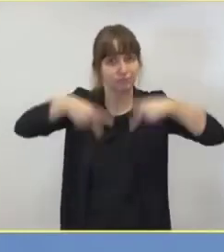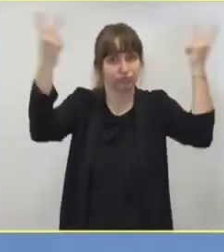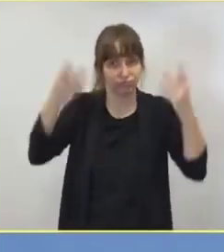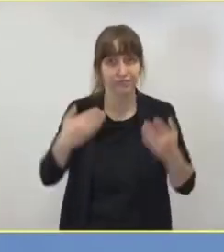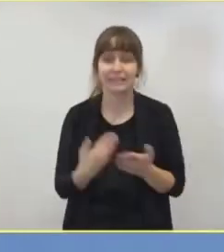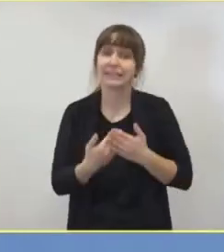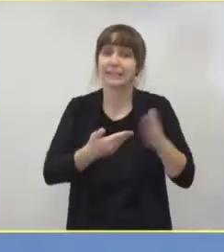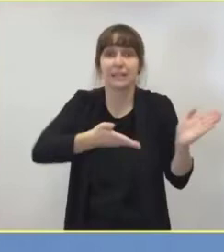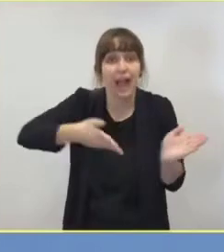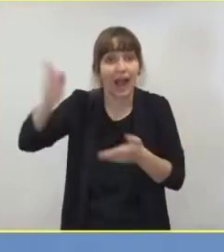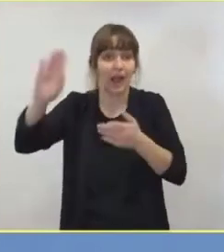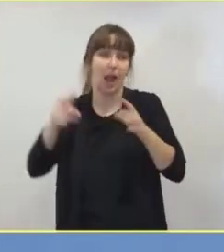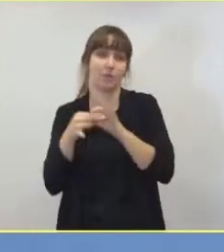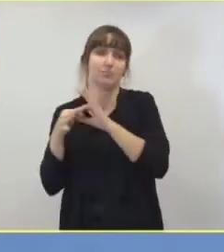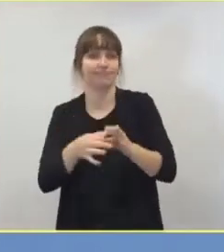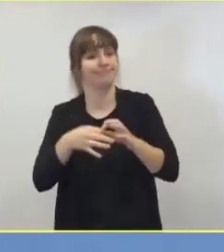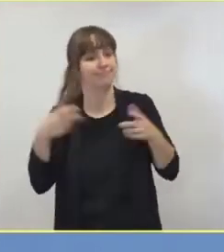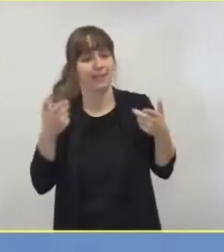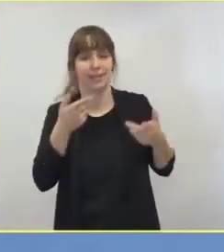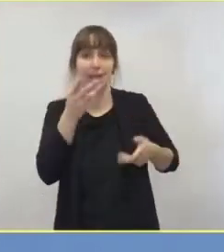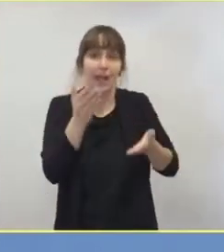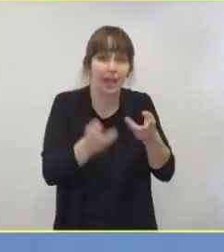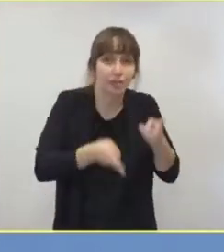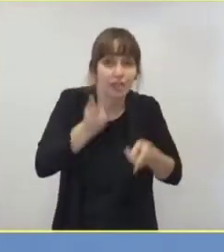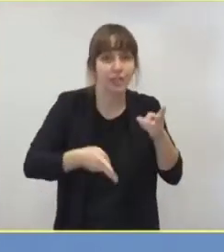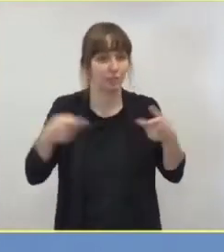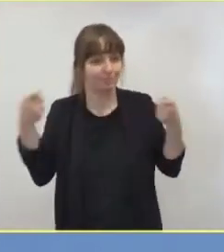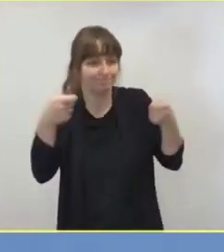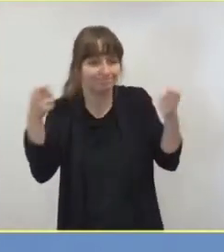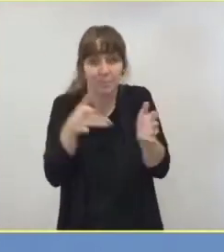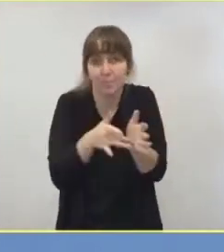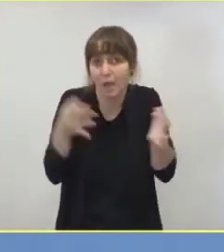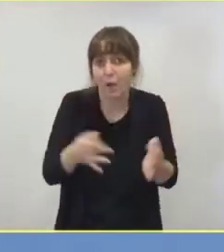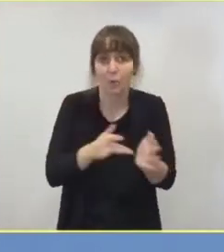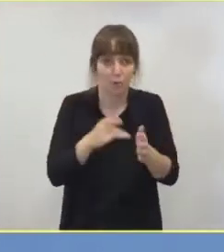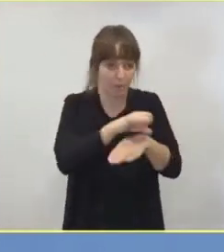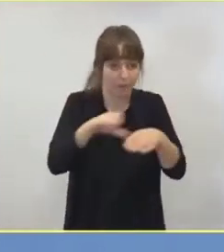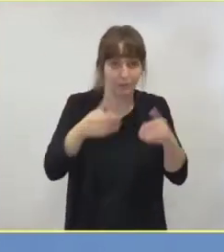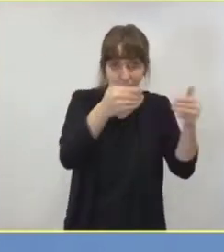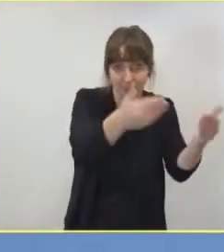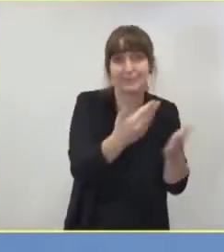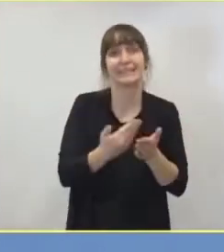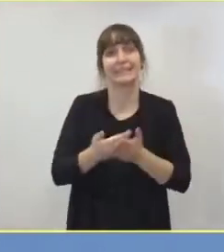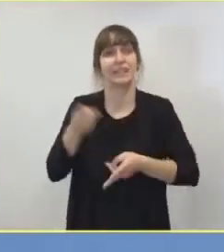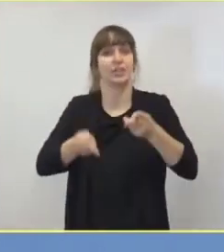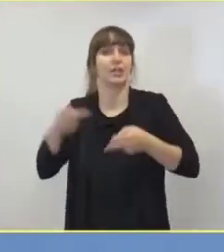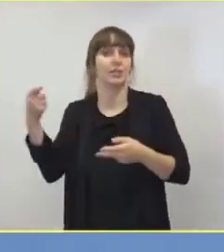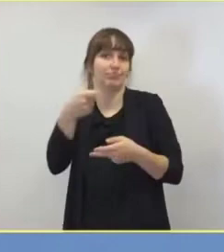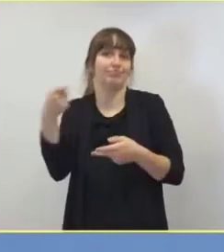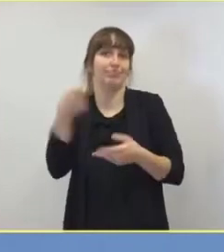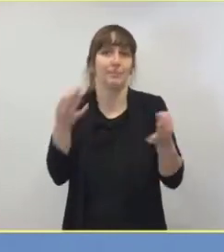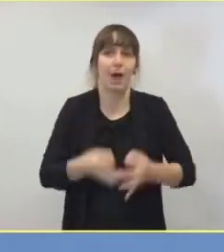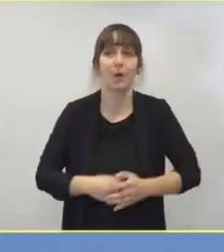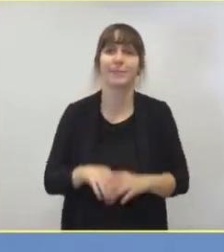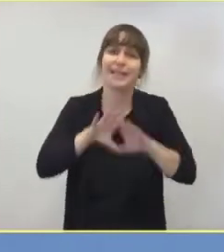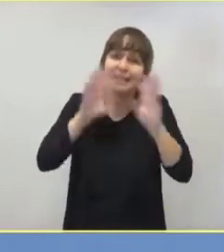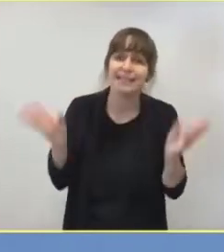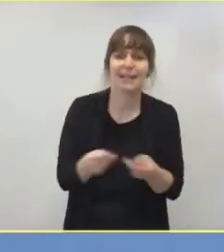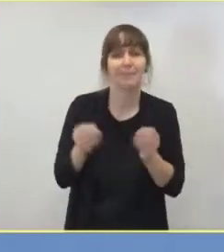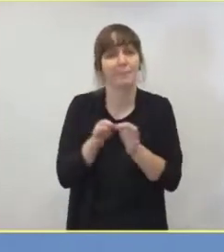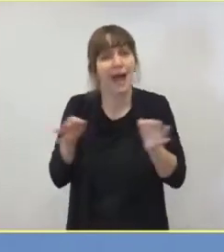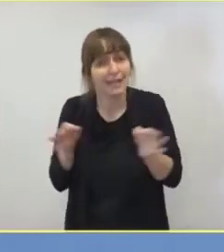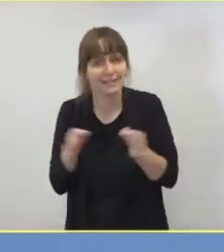unmittelbar, damit zu verknüpfen und zu gewährleisten. Ausdrücklich betonen wir, dass alle Maßnahmen und Entscheidungen Patienten